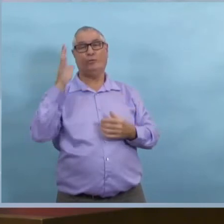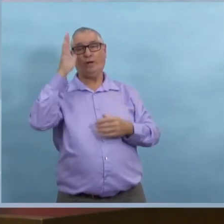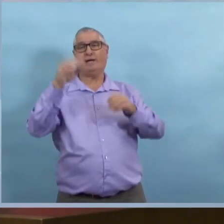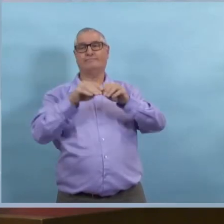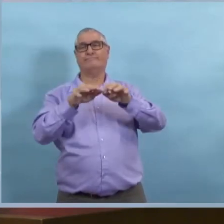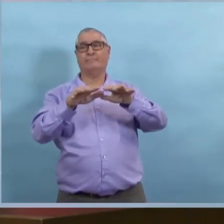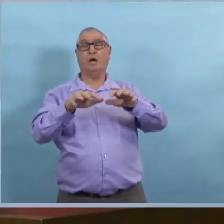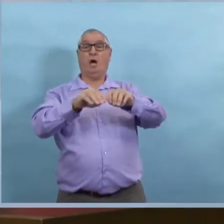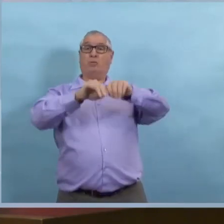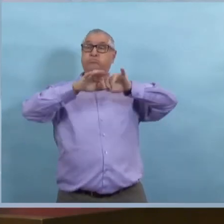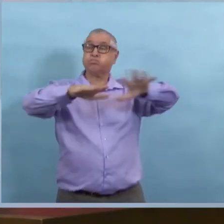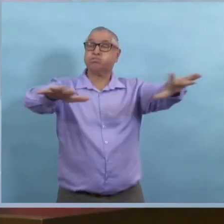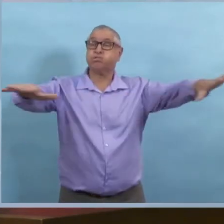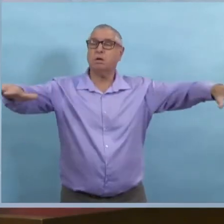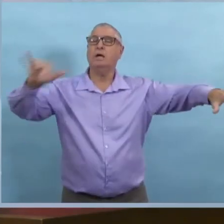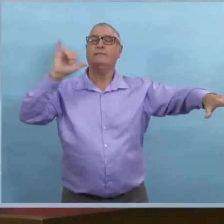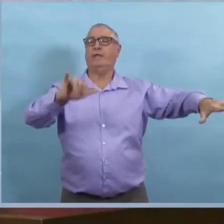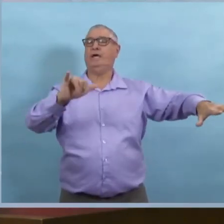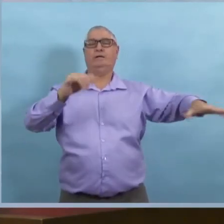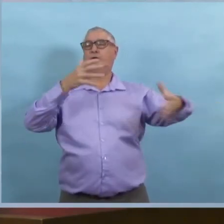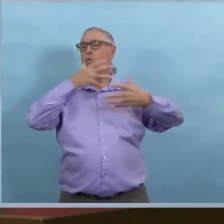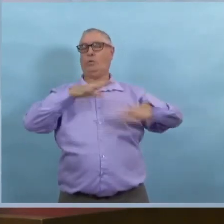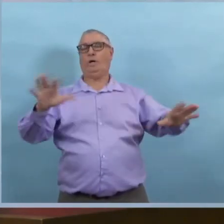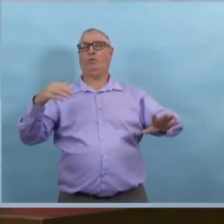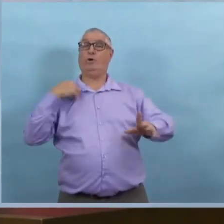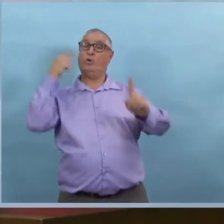Ce que l'on veut, c'est limiter